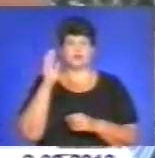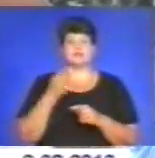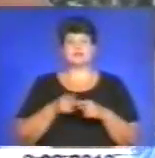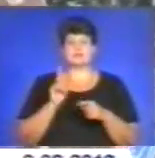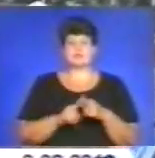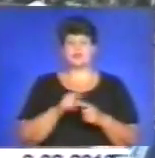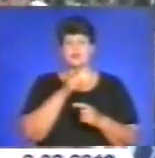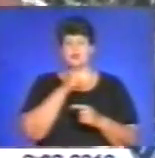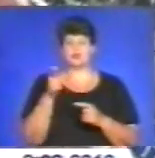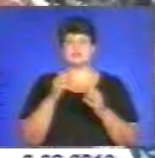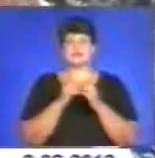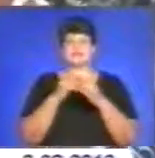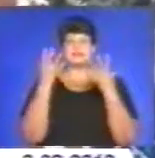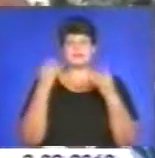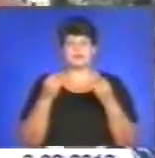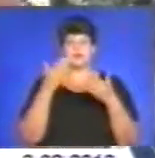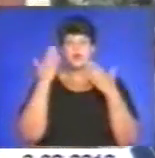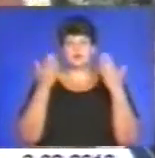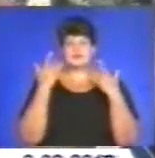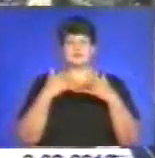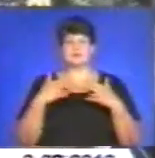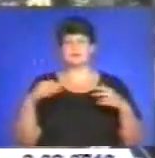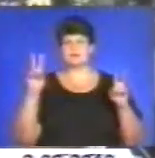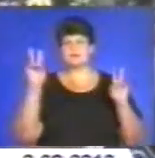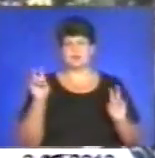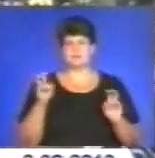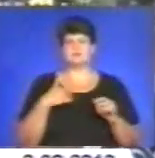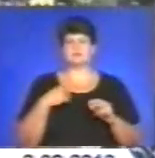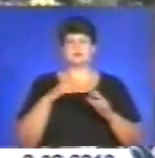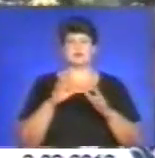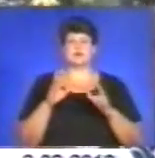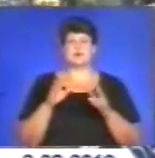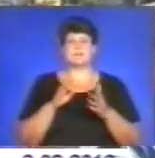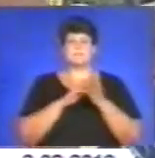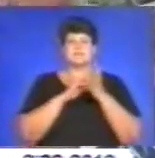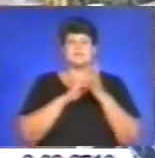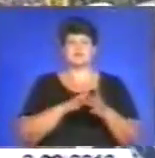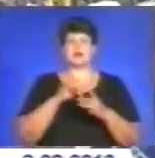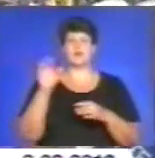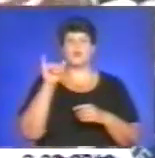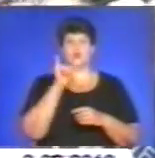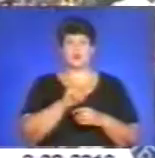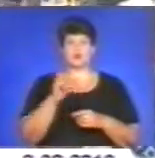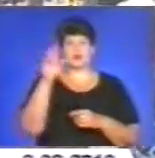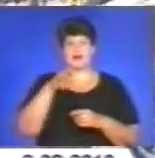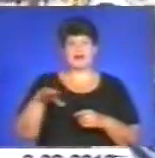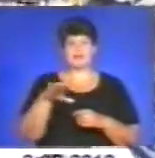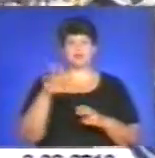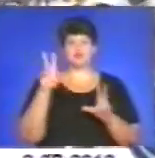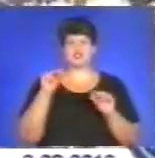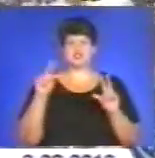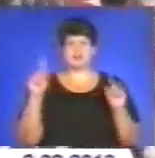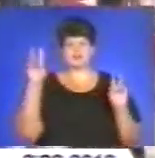цих 10 днів ми розважали над певною тематикою. Наша тематика була «Мандрівка Україну щастя». І сьогоднішній день ми в особливий спосіб